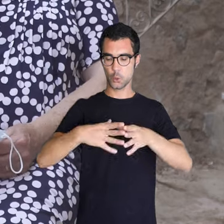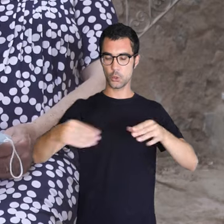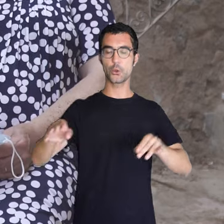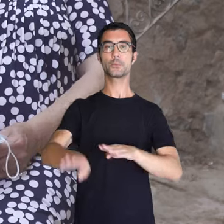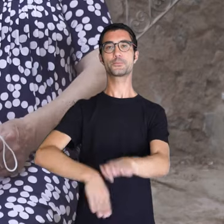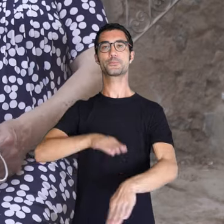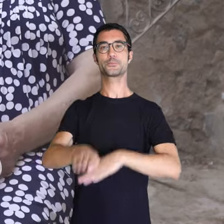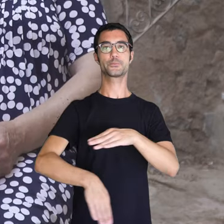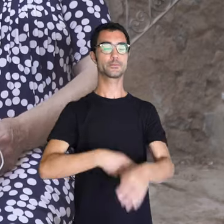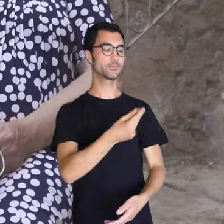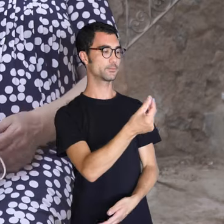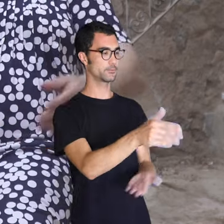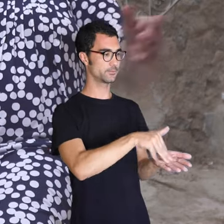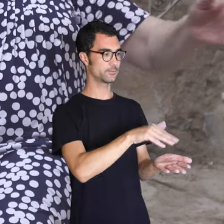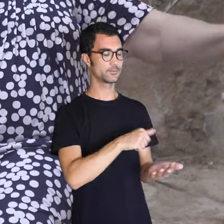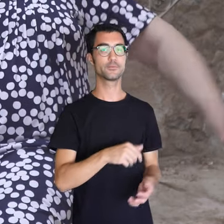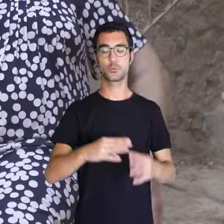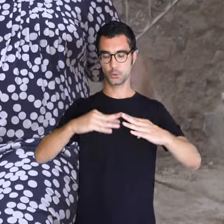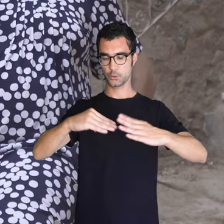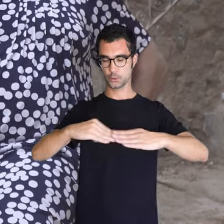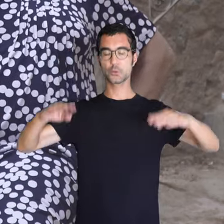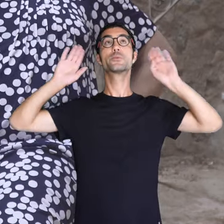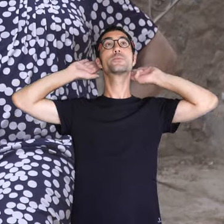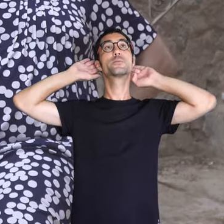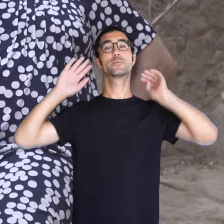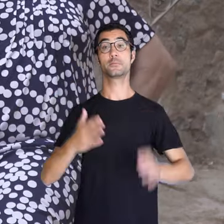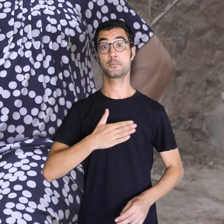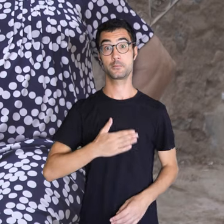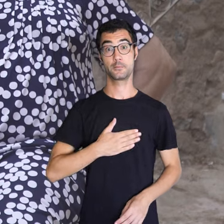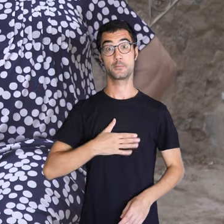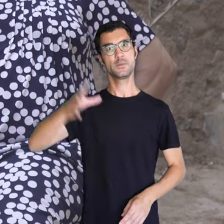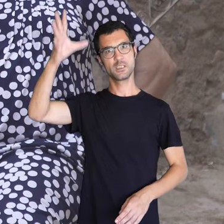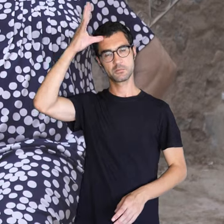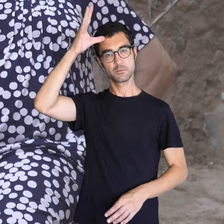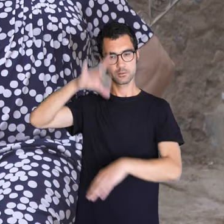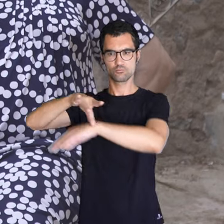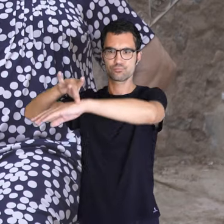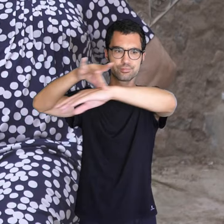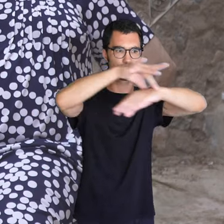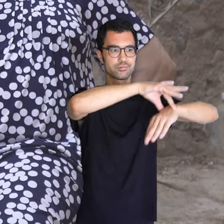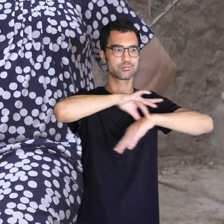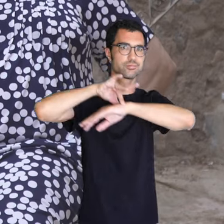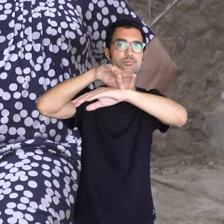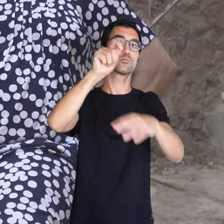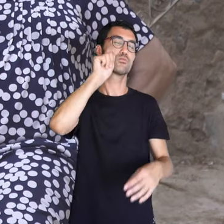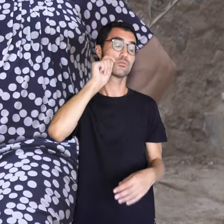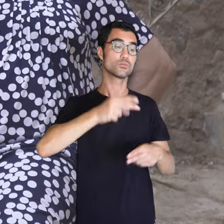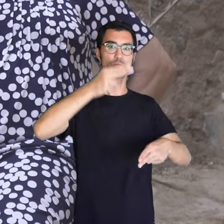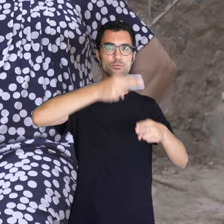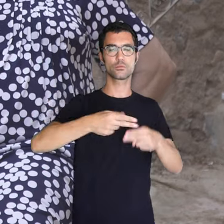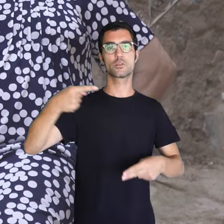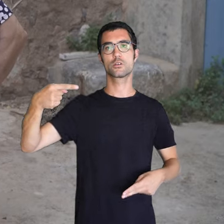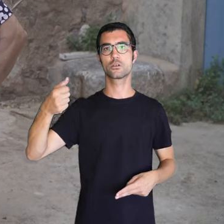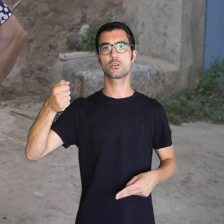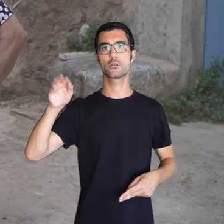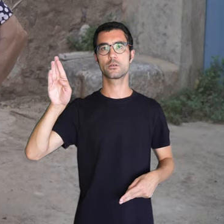'aquestes, i mon pare feia excursions. Teníem el Gabrielín, també, una altra barca que se deia Gabrielín, i amb aquesta barca, mon pare podia fer